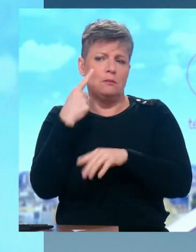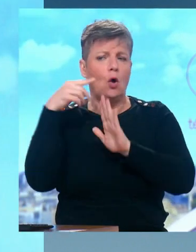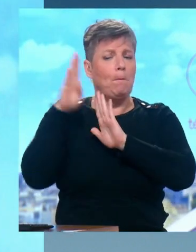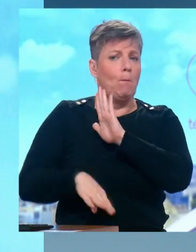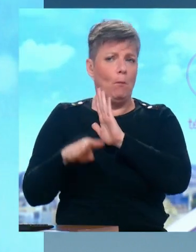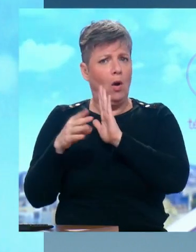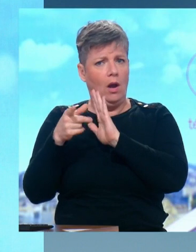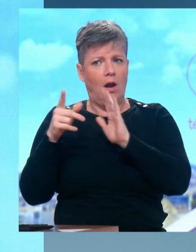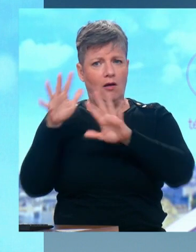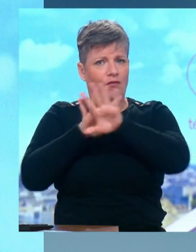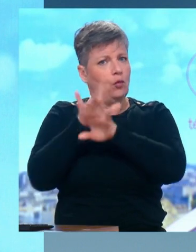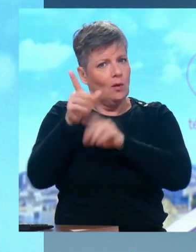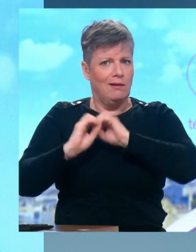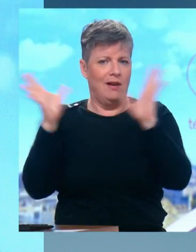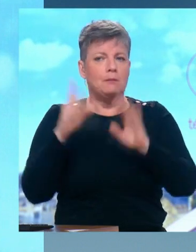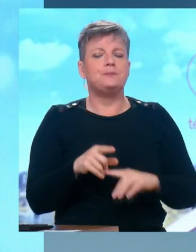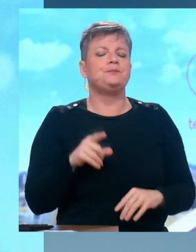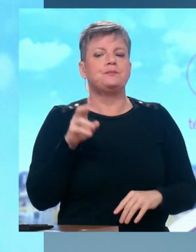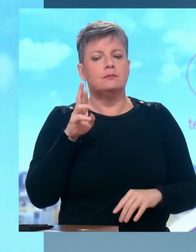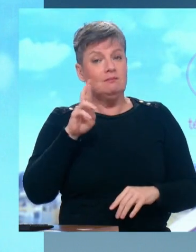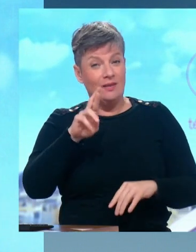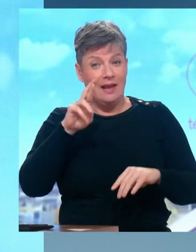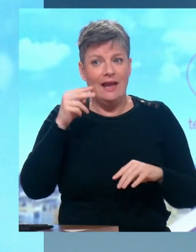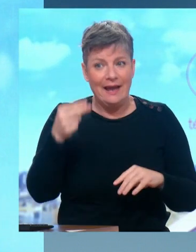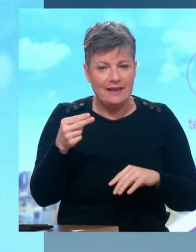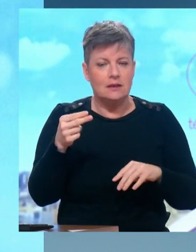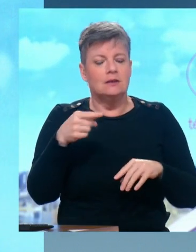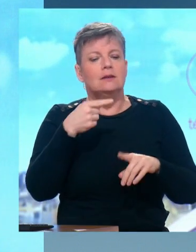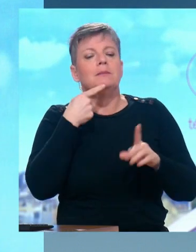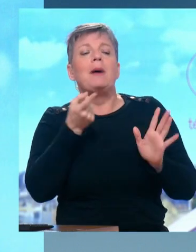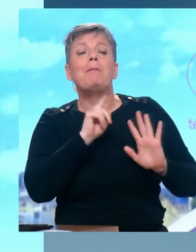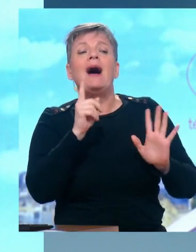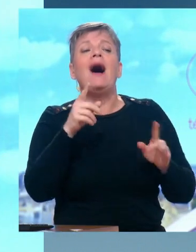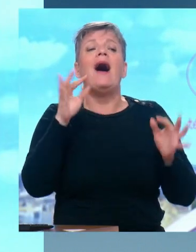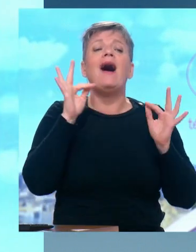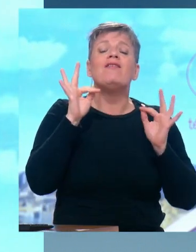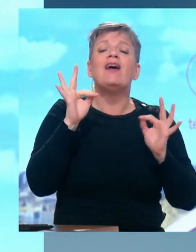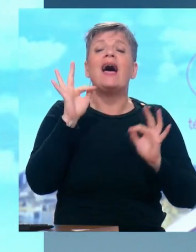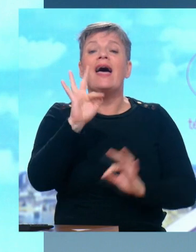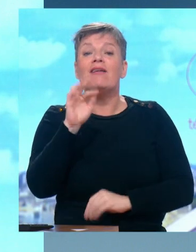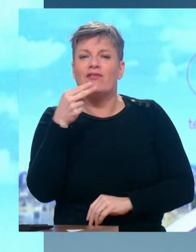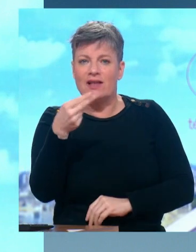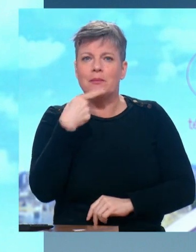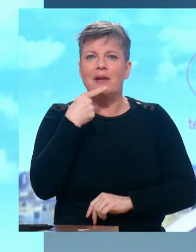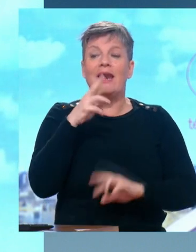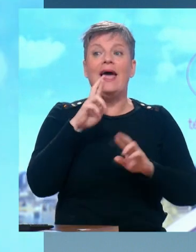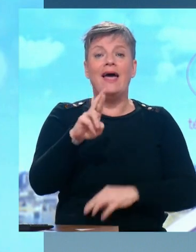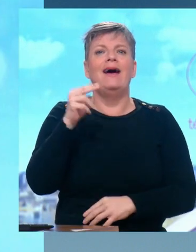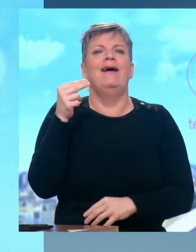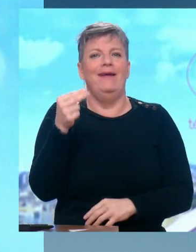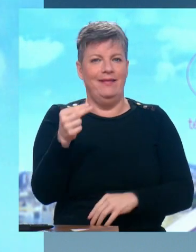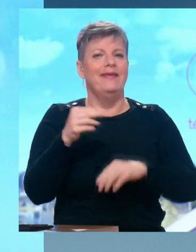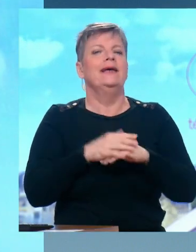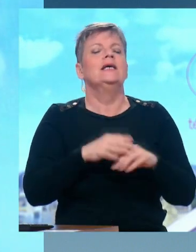– Ah ben alors, dire que le Front national est sans ambiguïté, excusez-moi M. Soto, je vous demande de regarder les